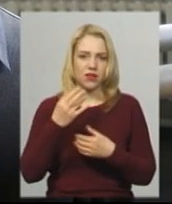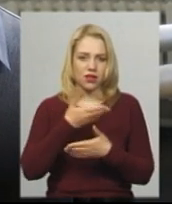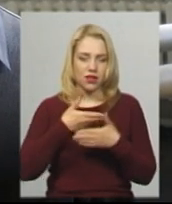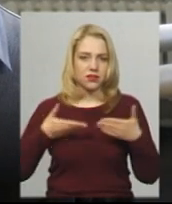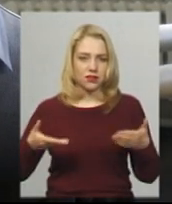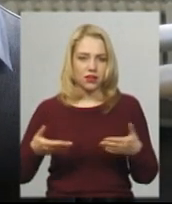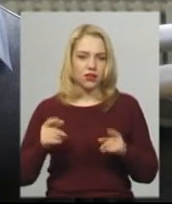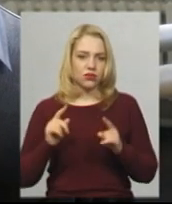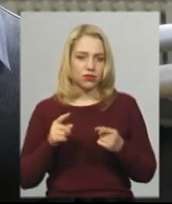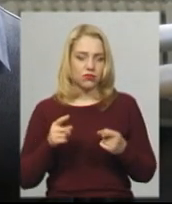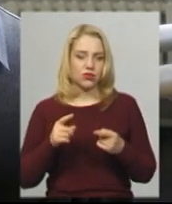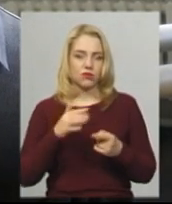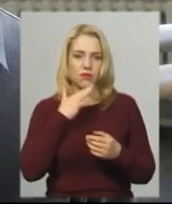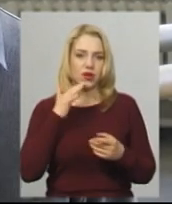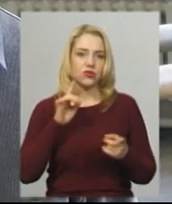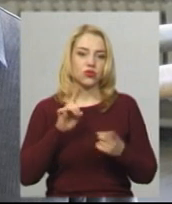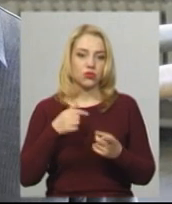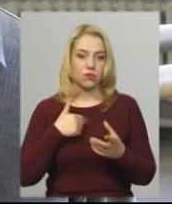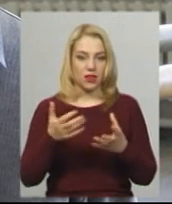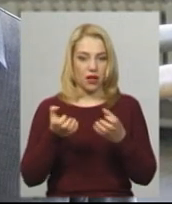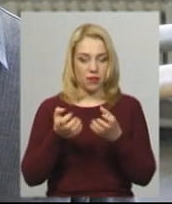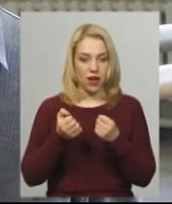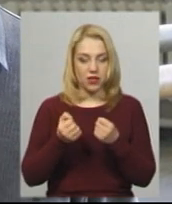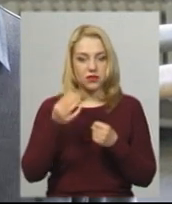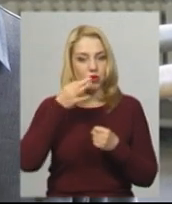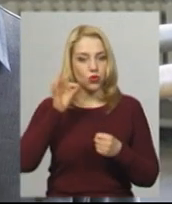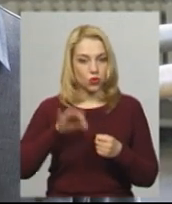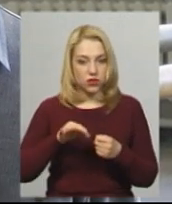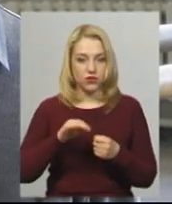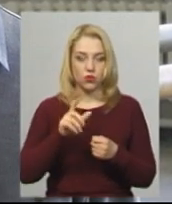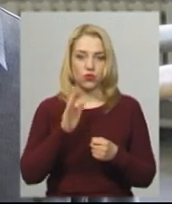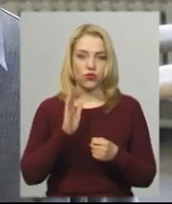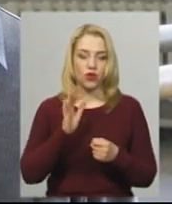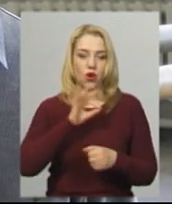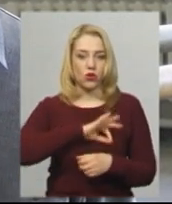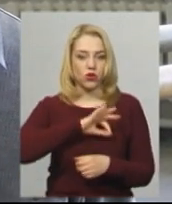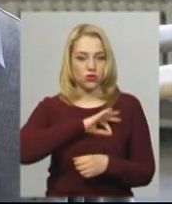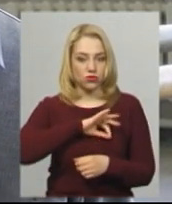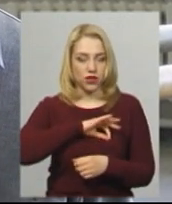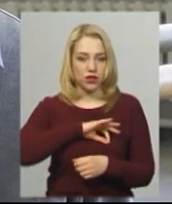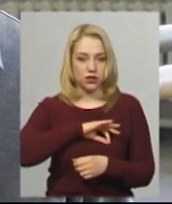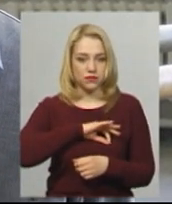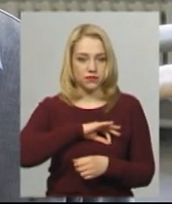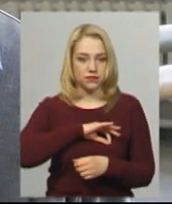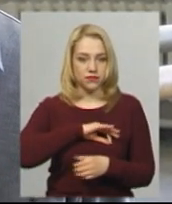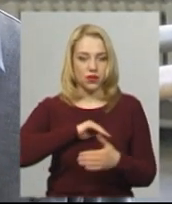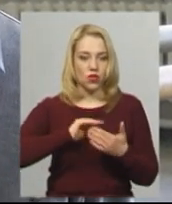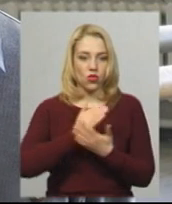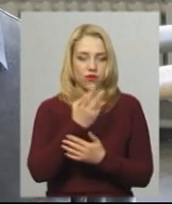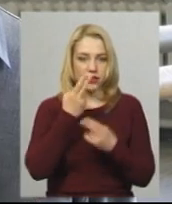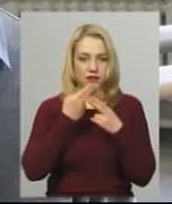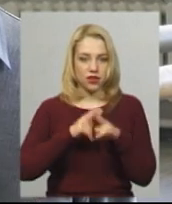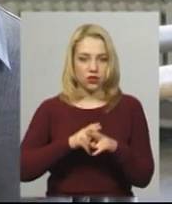Багато чого ми набралися досвіду в користуванні новітніми